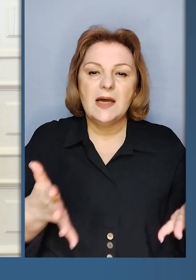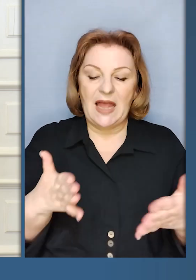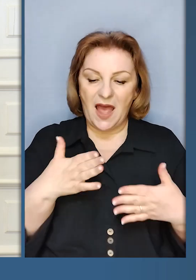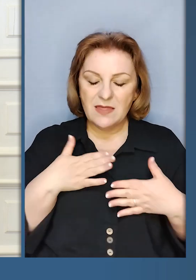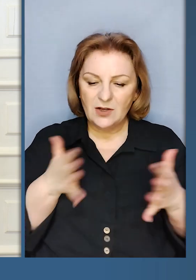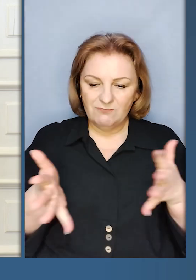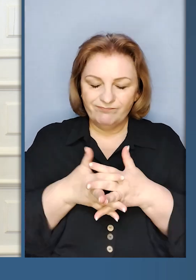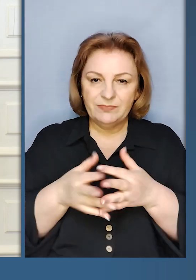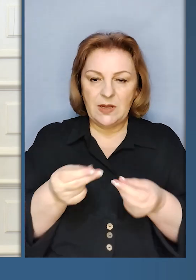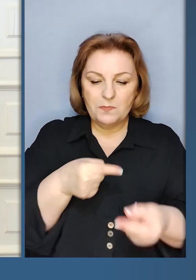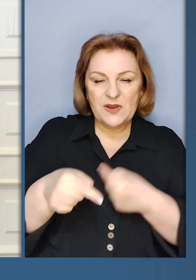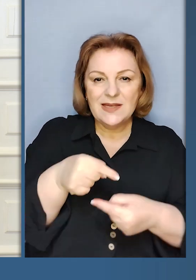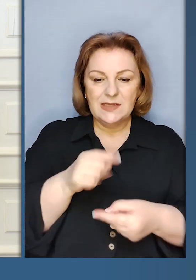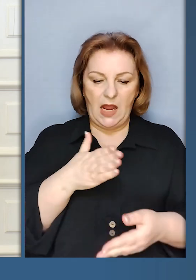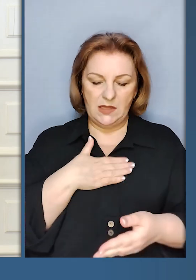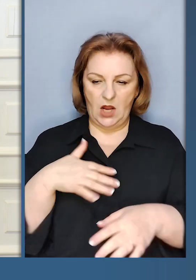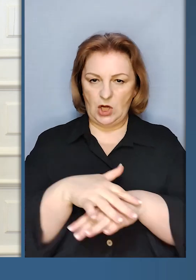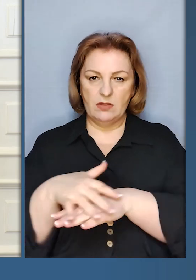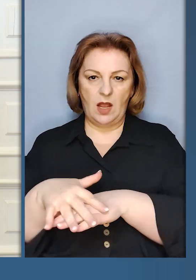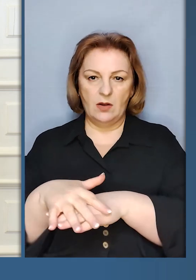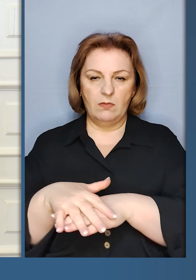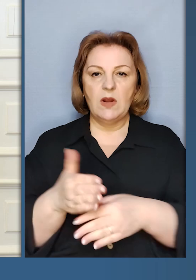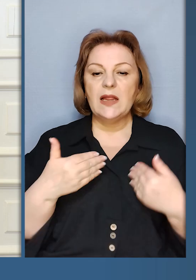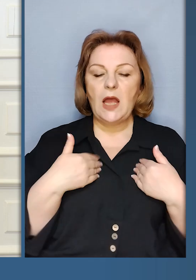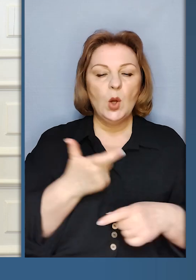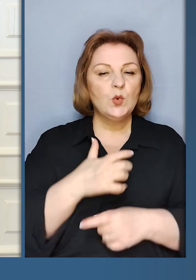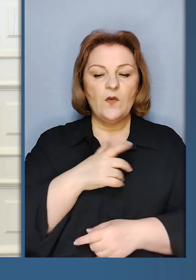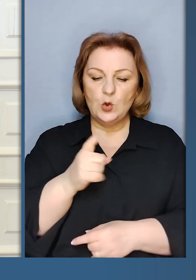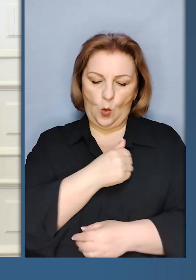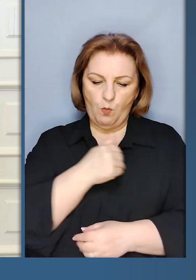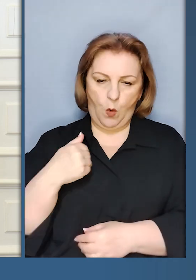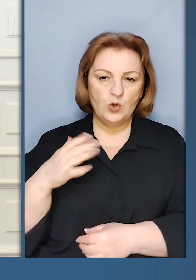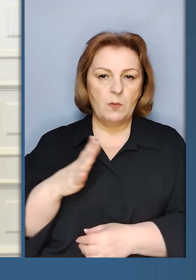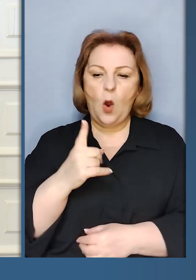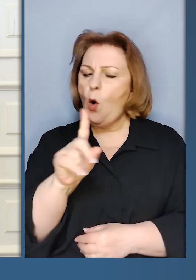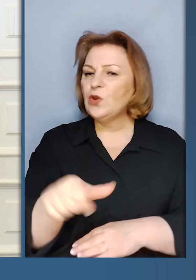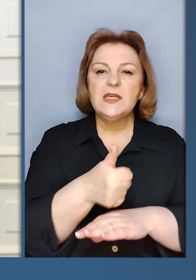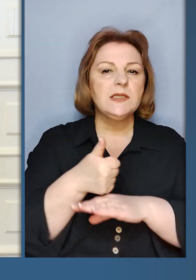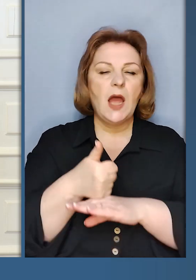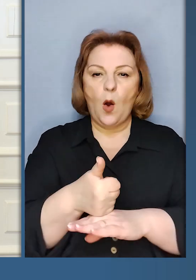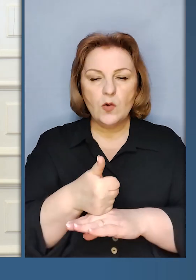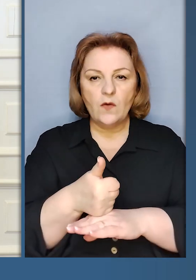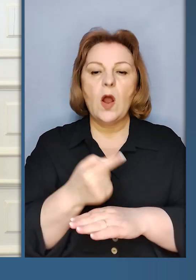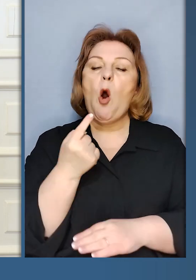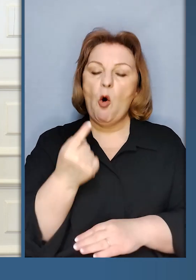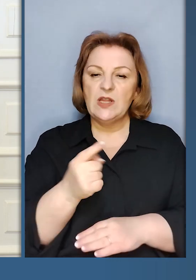максимально наші бізнеси, наші народи. Для нас дуже важливо, щоби Польща була одним із головних, дійсно, одним